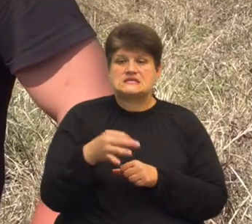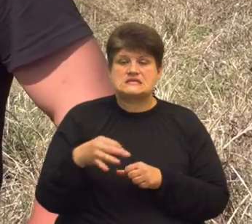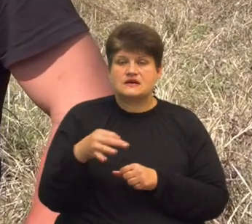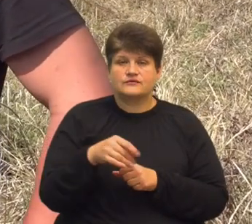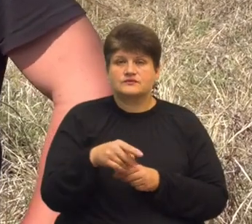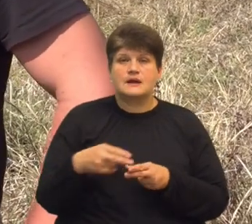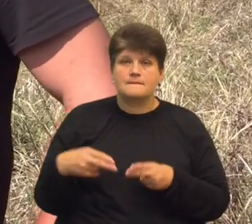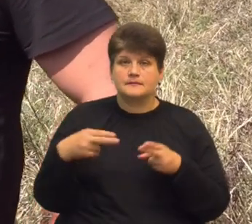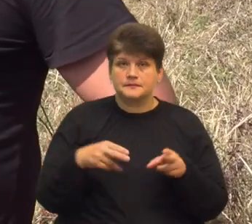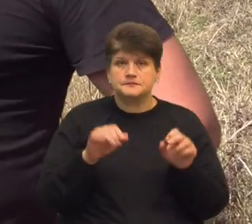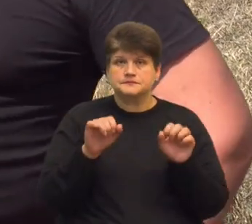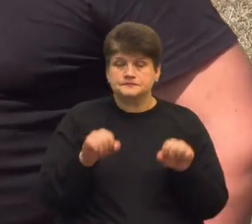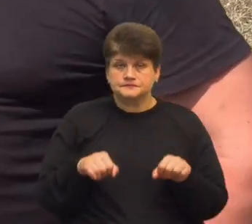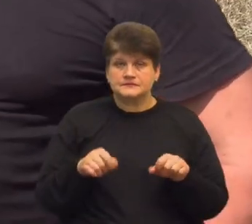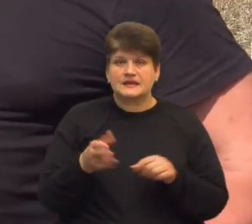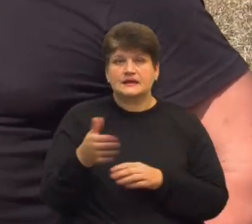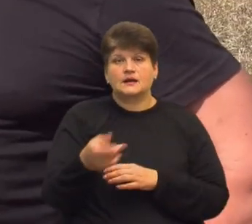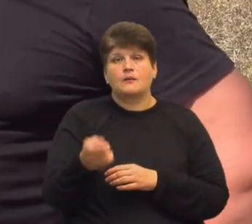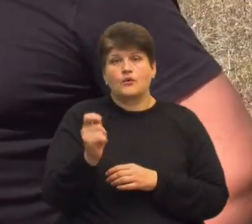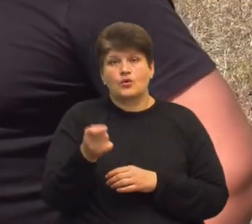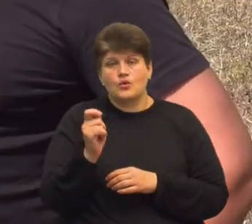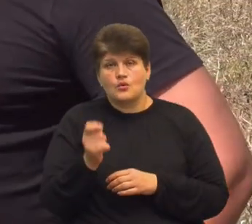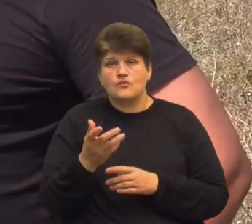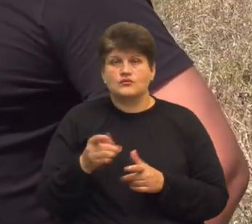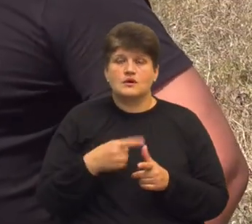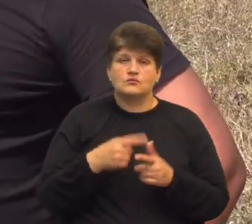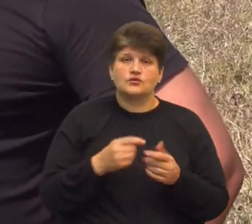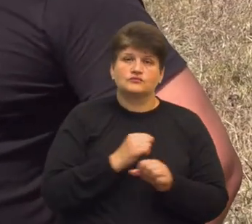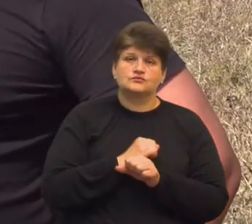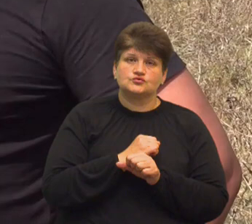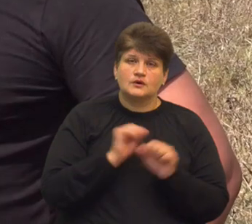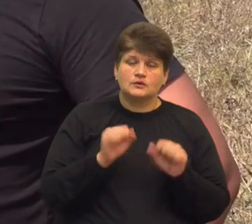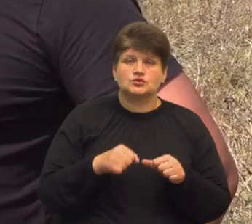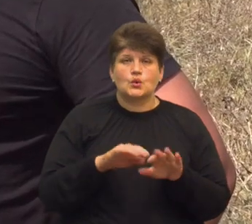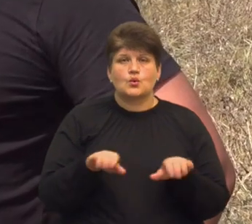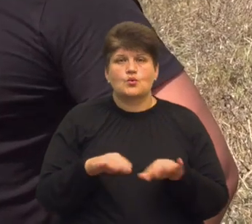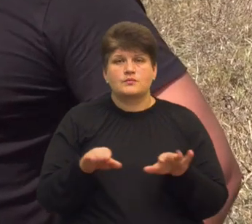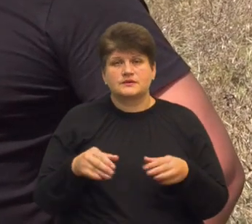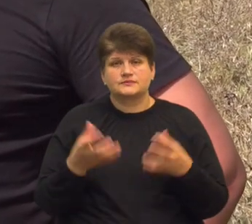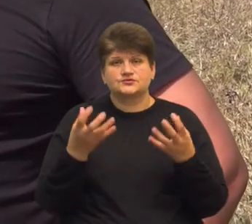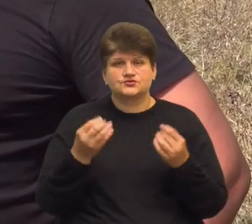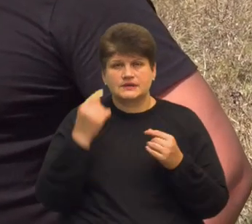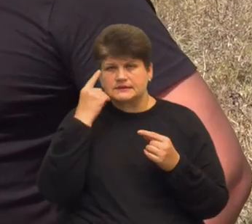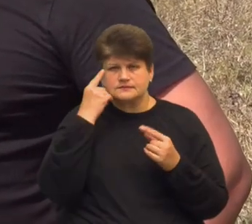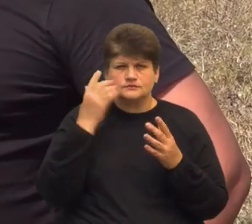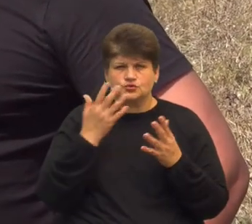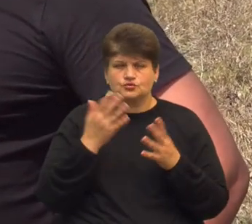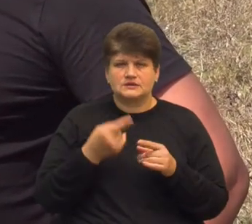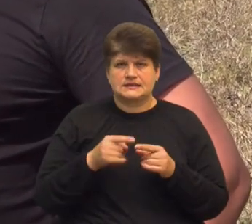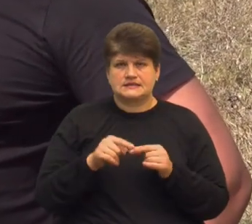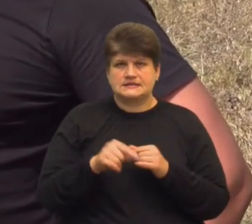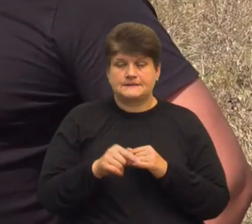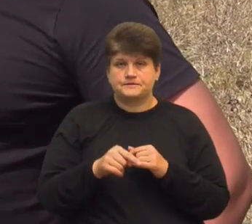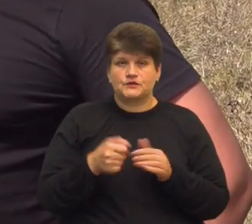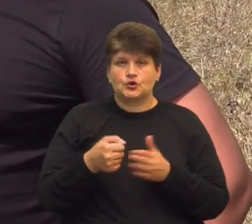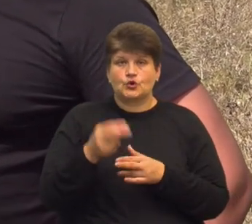приїжджали на риболовлю або відпочивали, можливо купалися. Ми ще не продумували це до